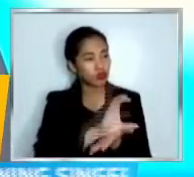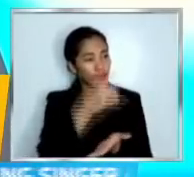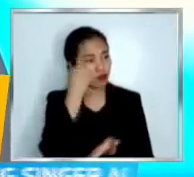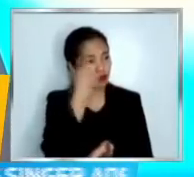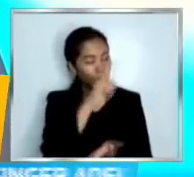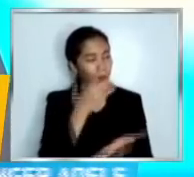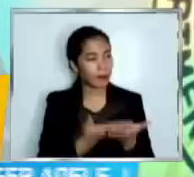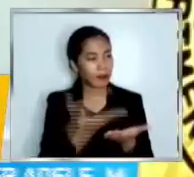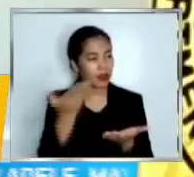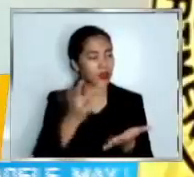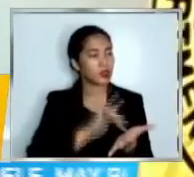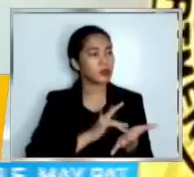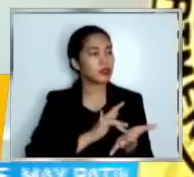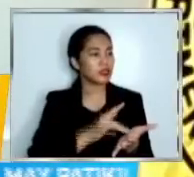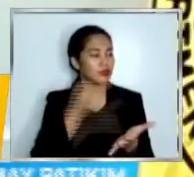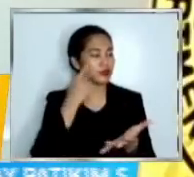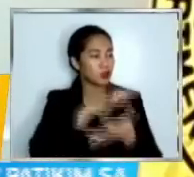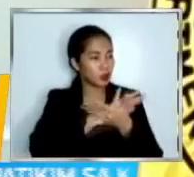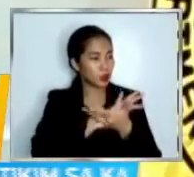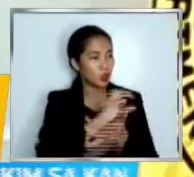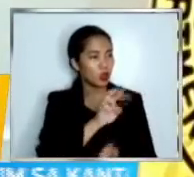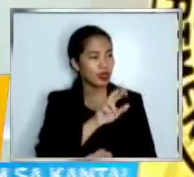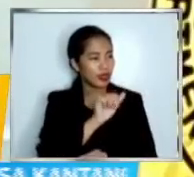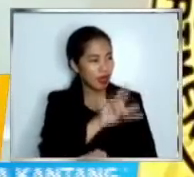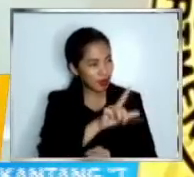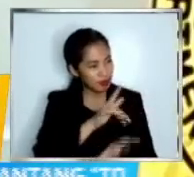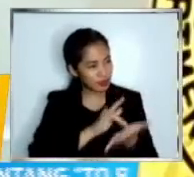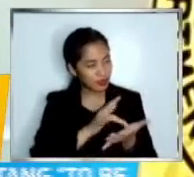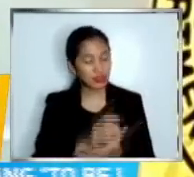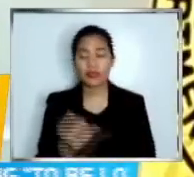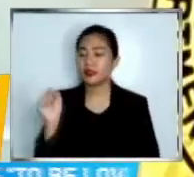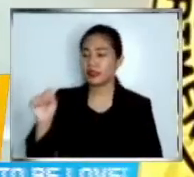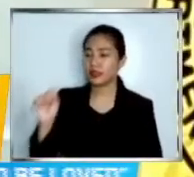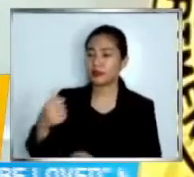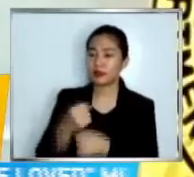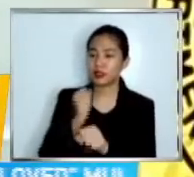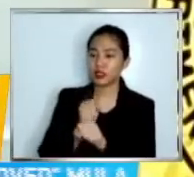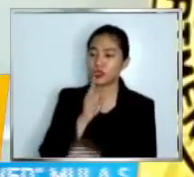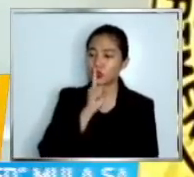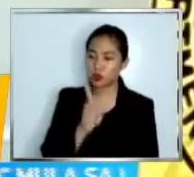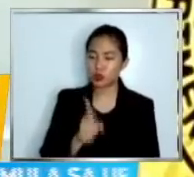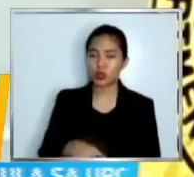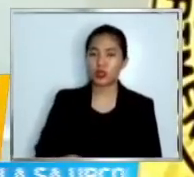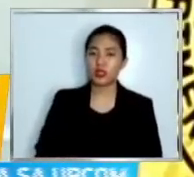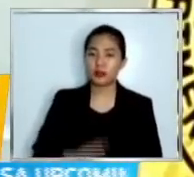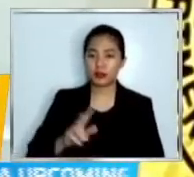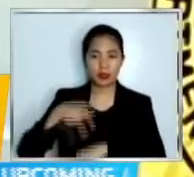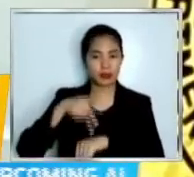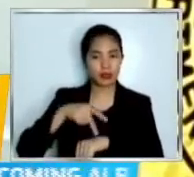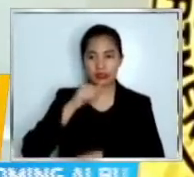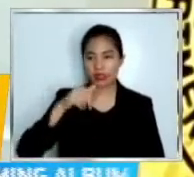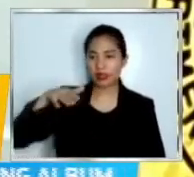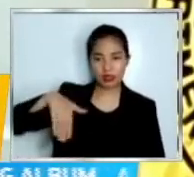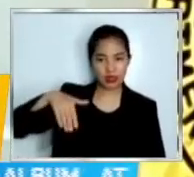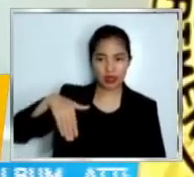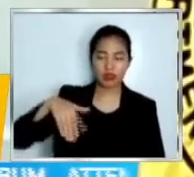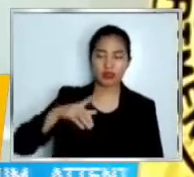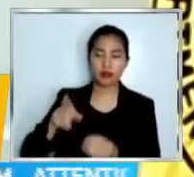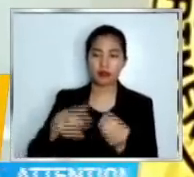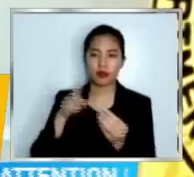Alam mo ba't sinisigurado natin yan na hindi tayo makahuli pagdating sa mga